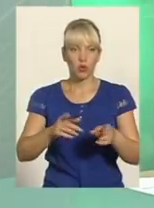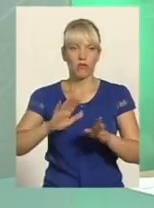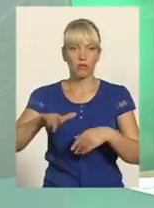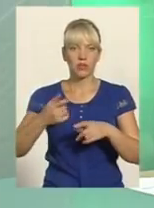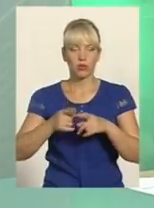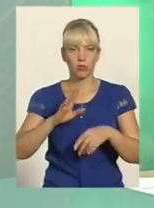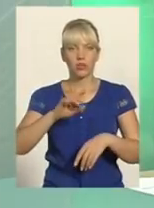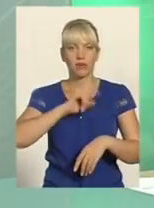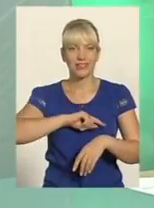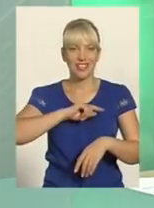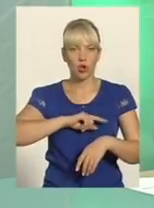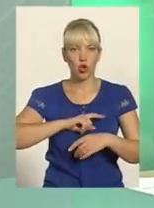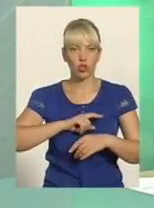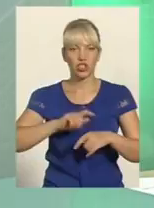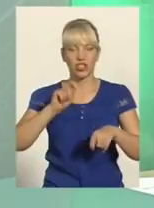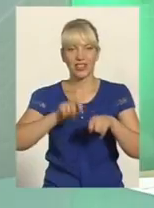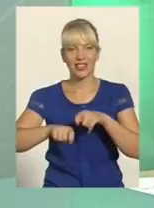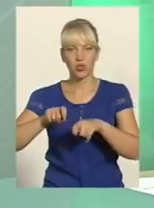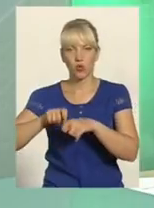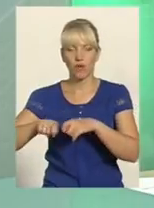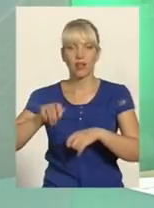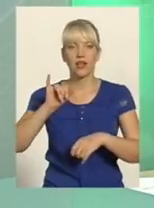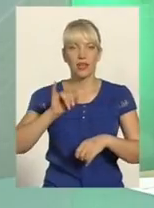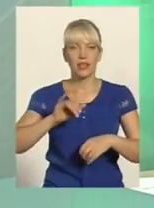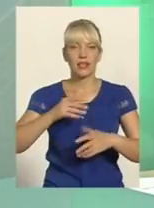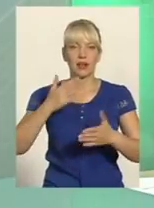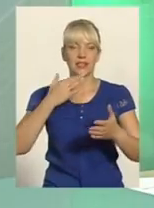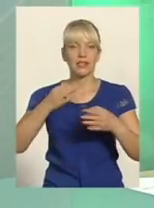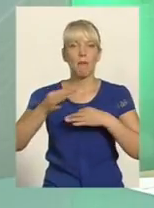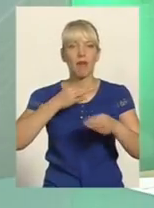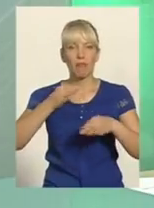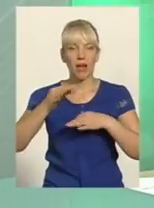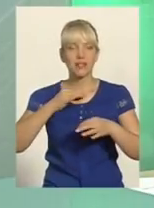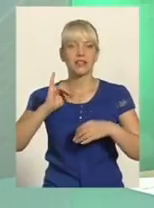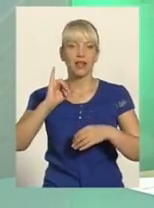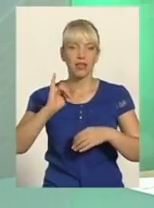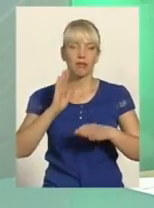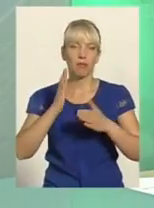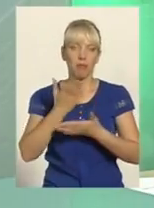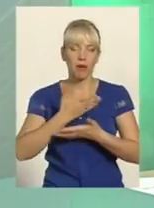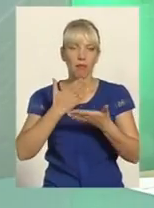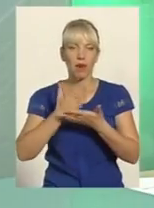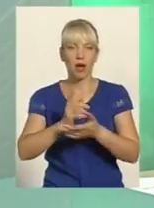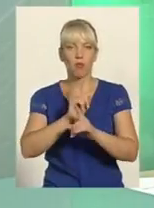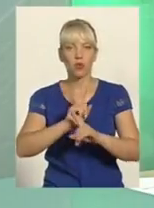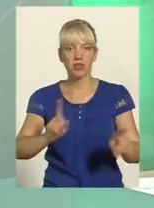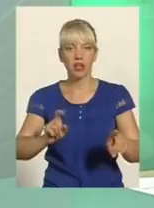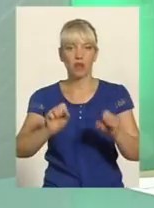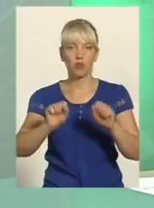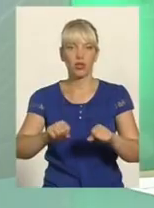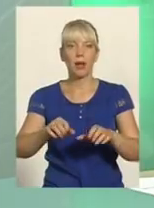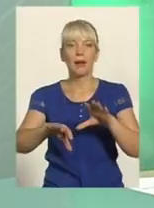психологічне тестування. Після того співбесіда. І ми маємо унікальну можливість підібрати еліту